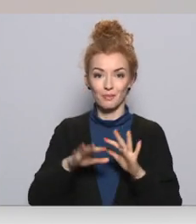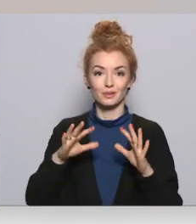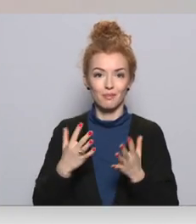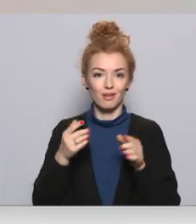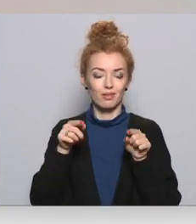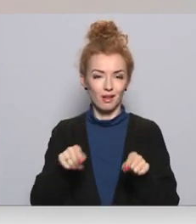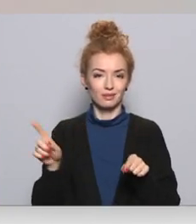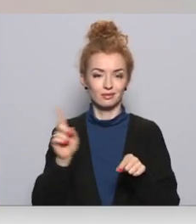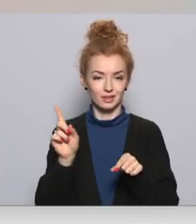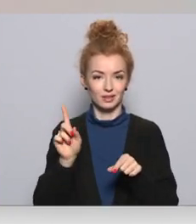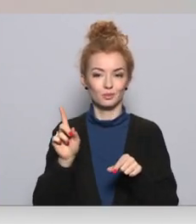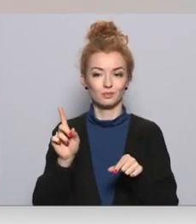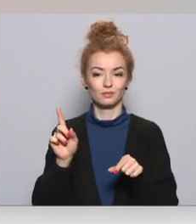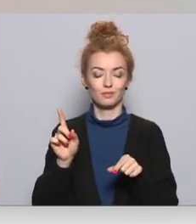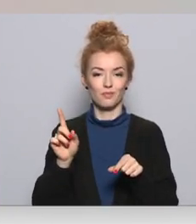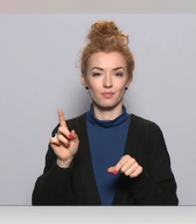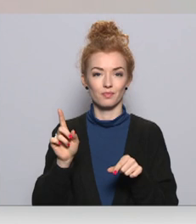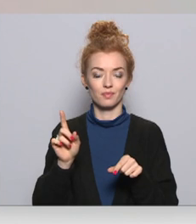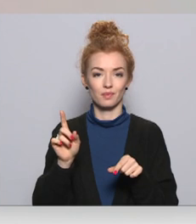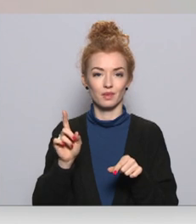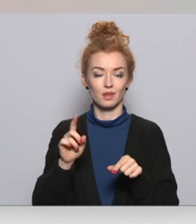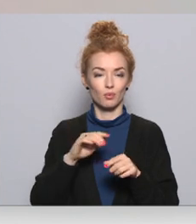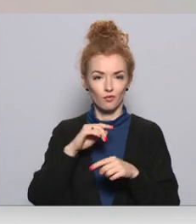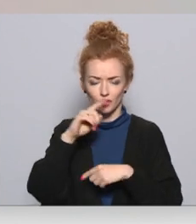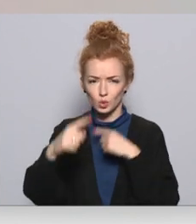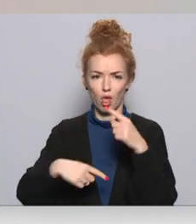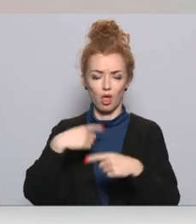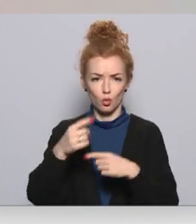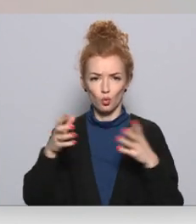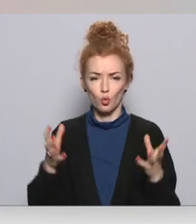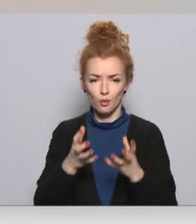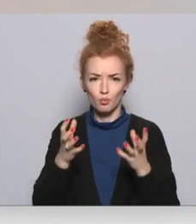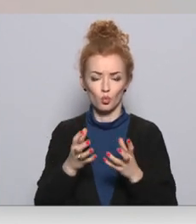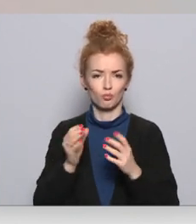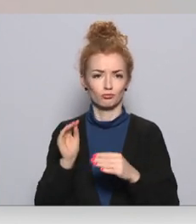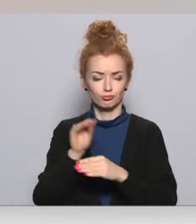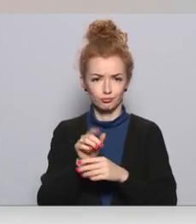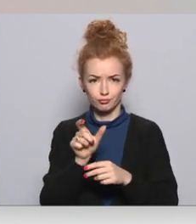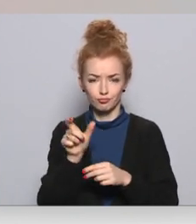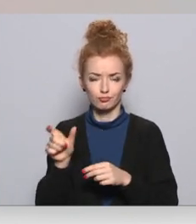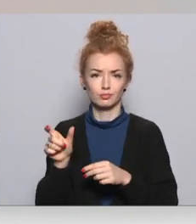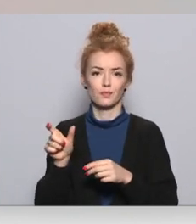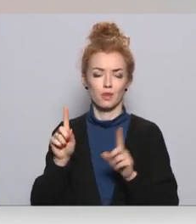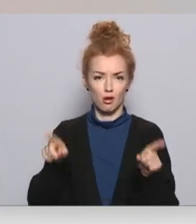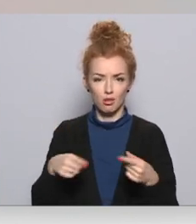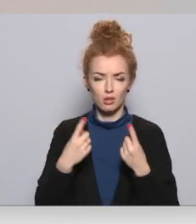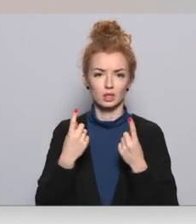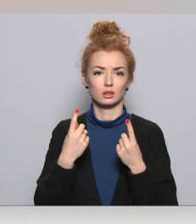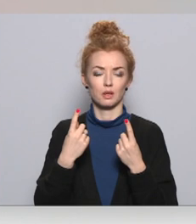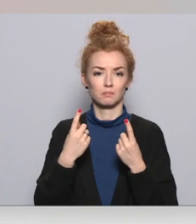bet viņš ir nepārtraukti kopjams, veidojams, stiprināms, attīstams.